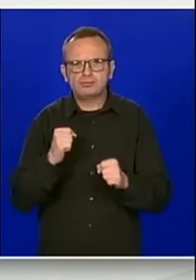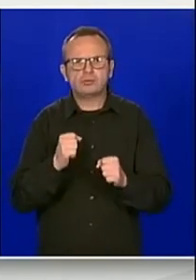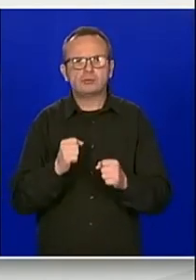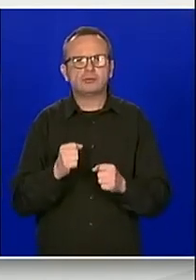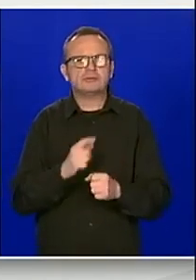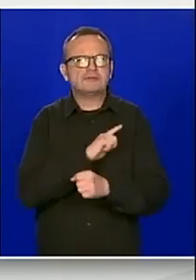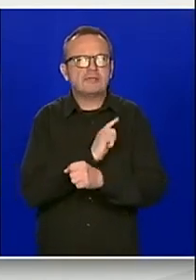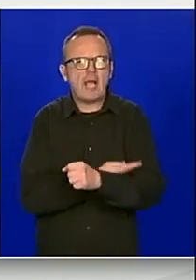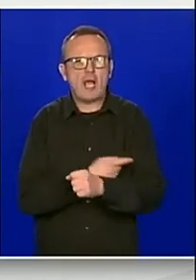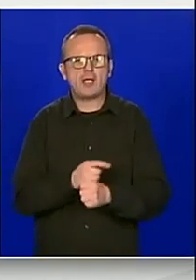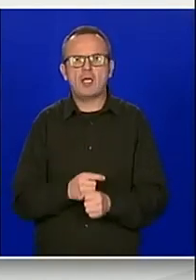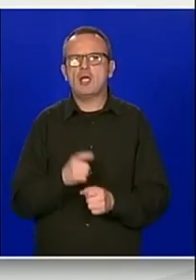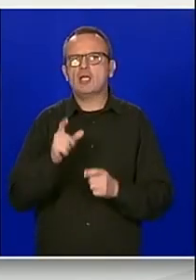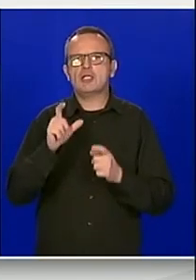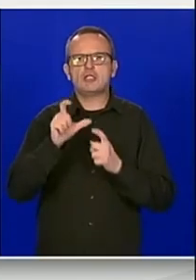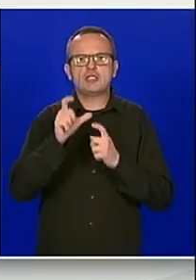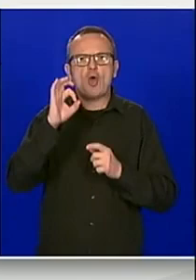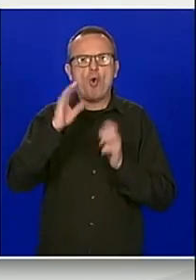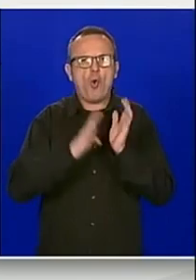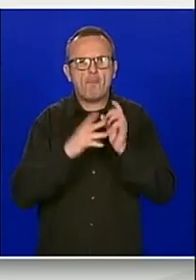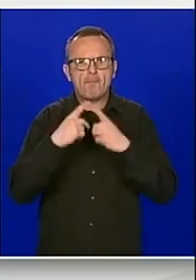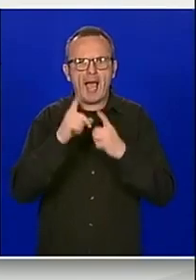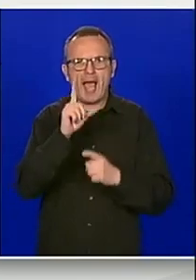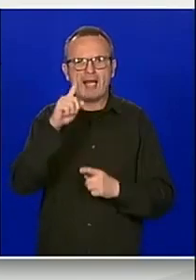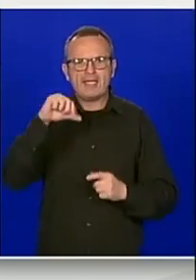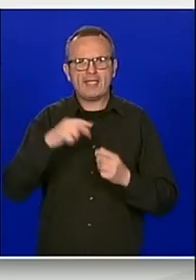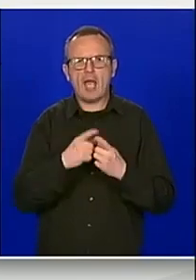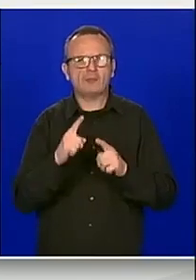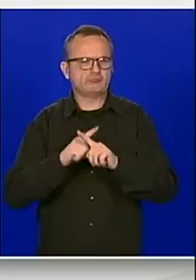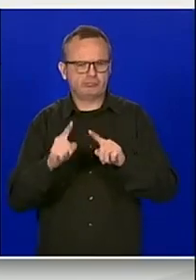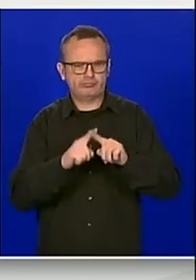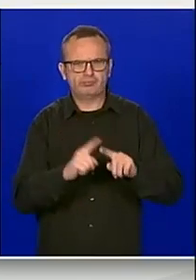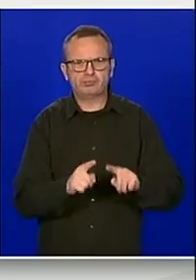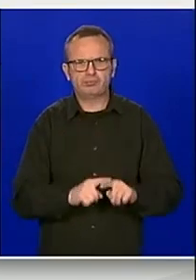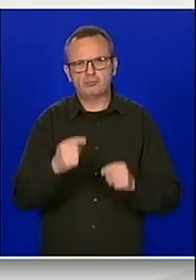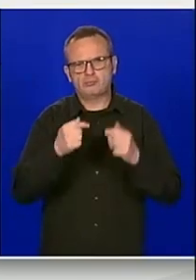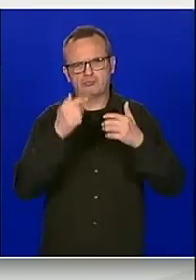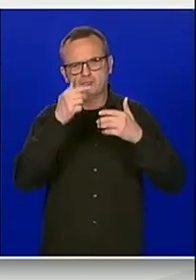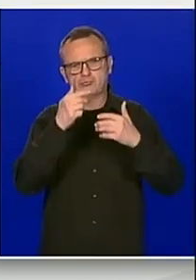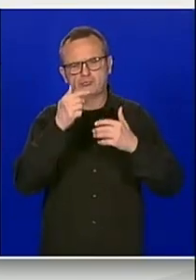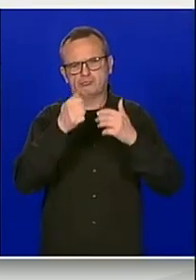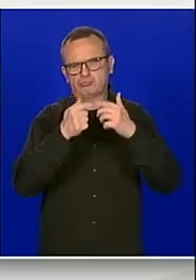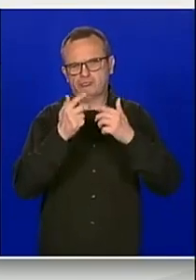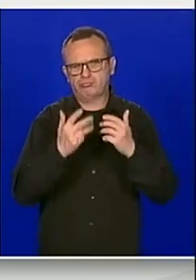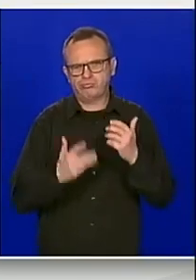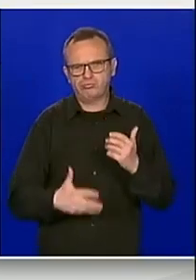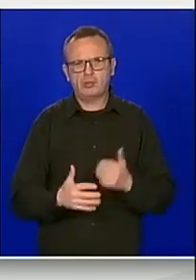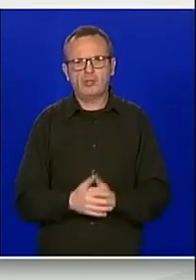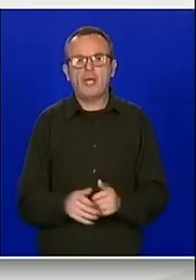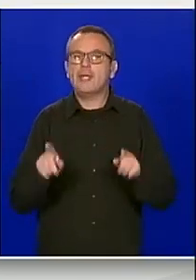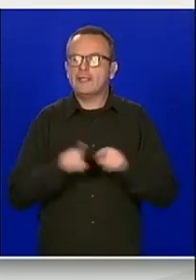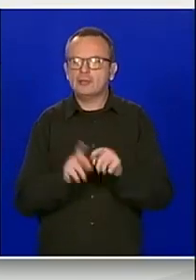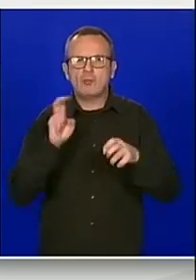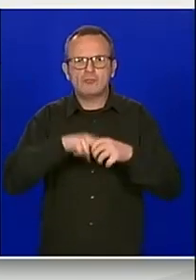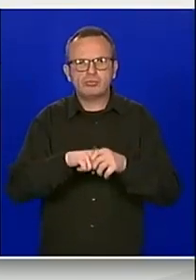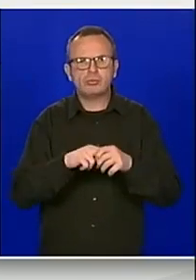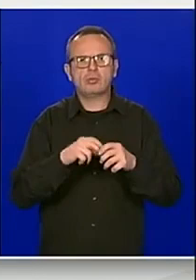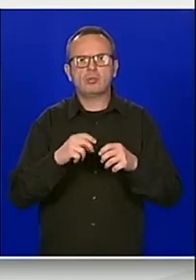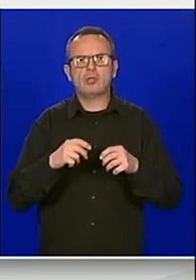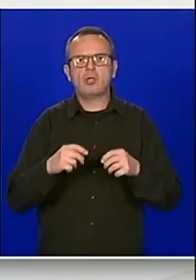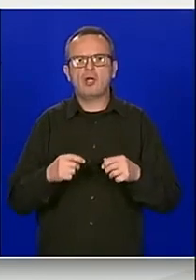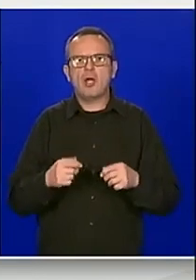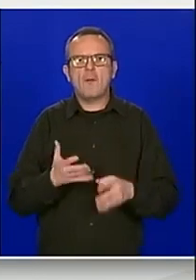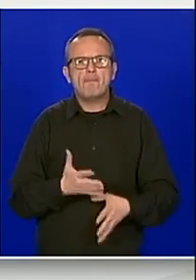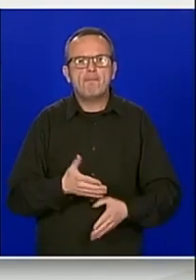EU na For Somalija Talanta, te generalna odluka o sudjelovanja u operacijama potpore miru